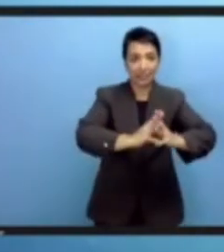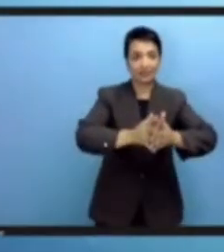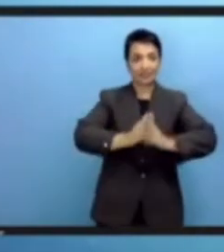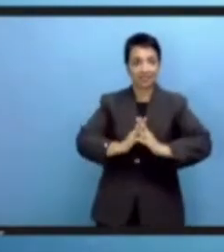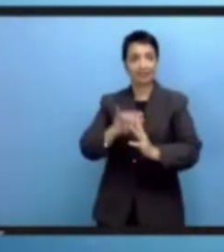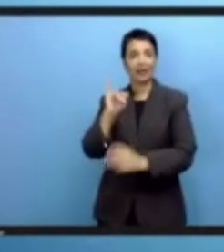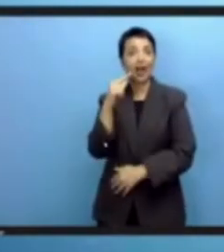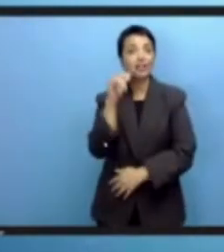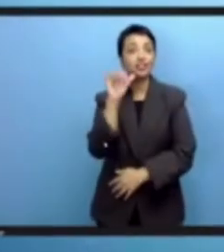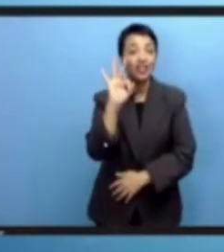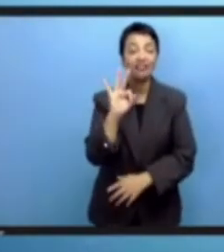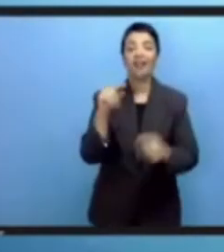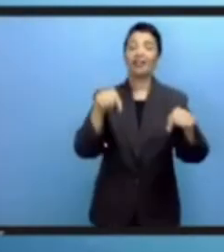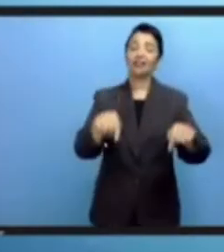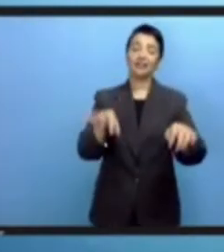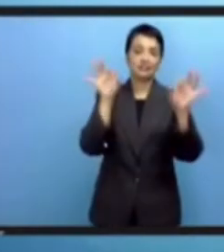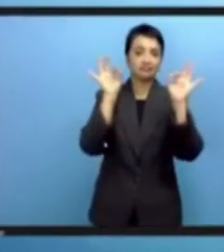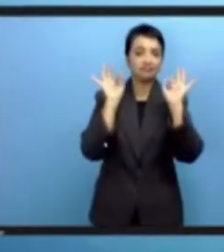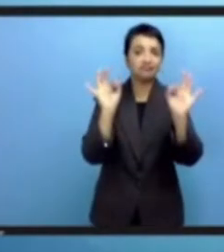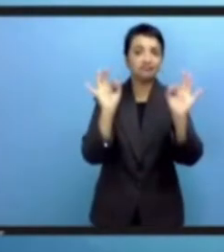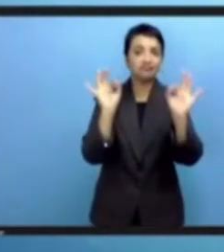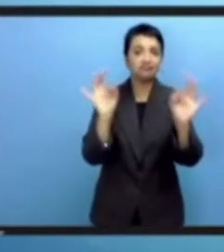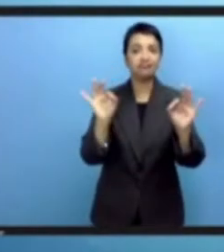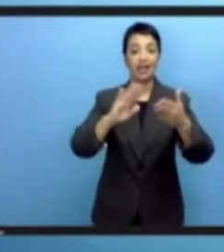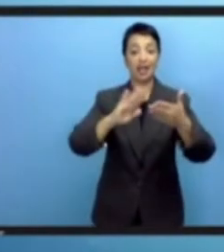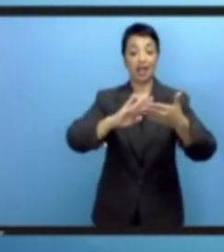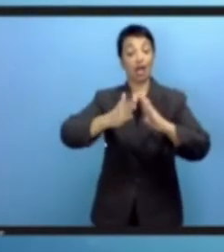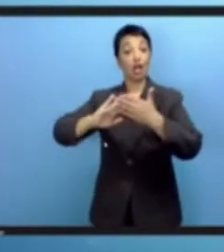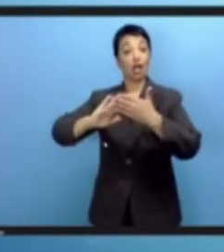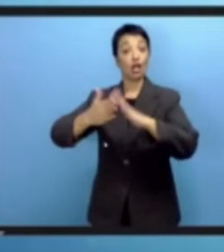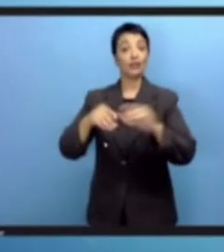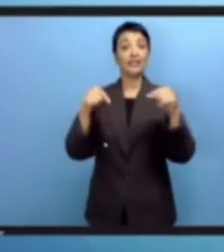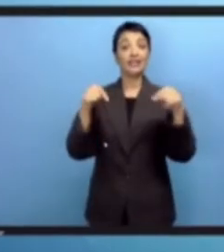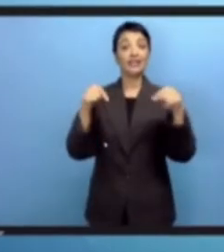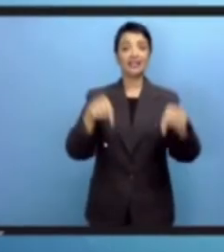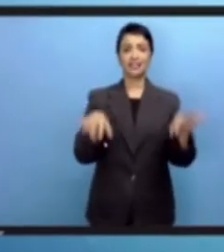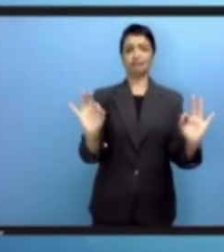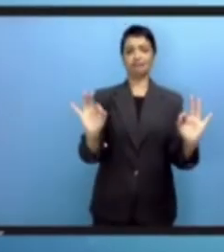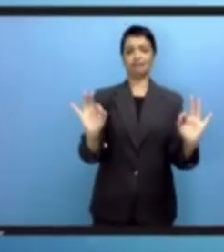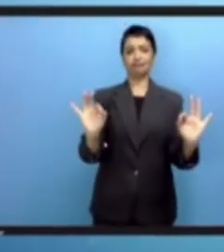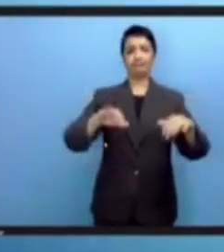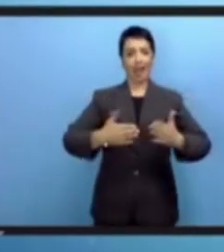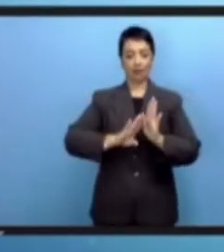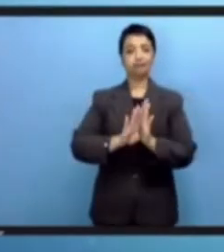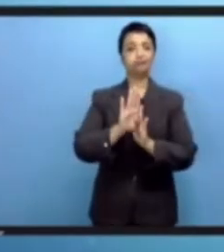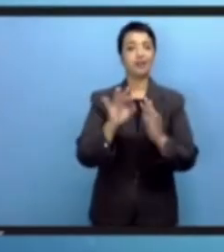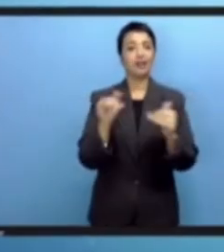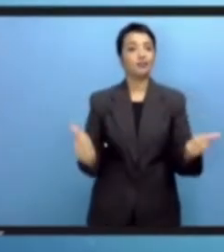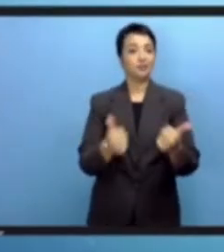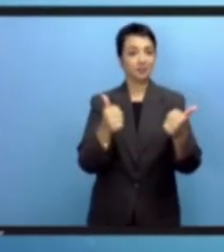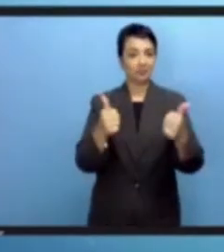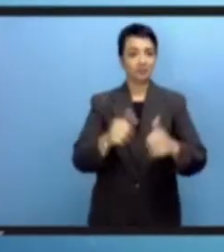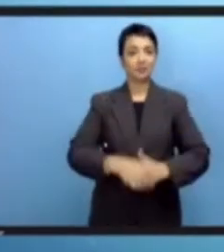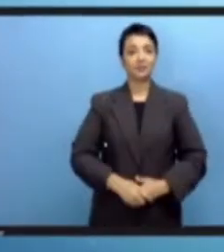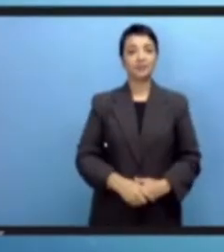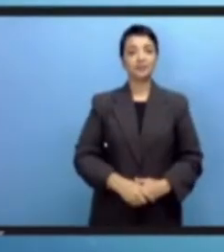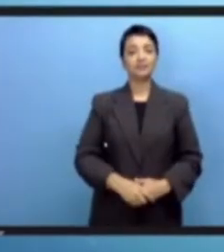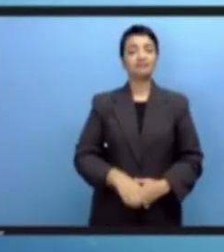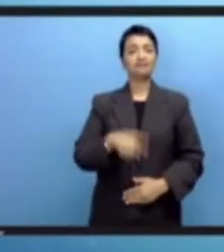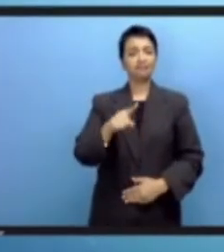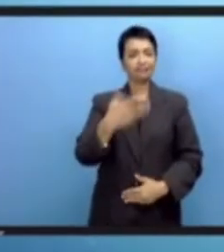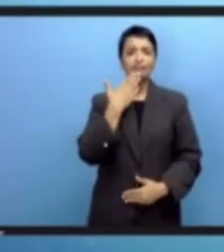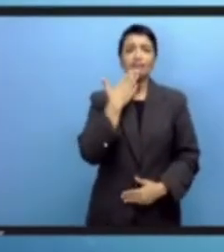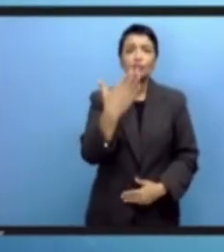الجماعة قد توسعت مبادرات إقليمية متزايدة مبادرات وطنية متزايدة